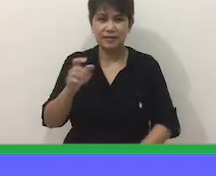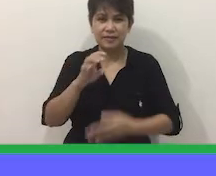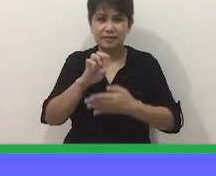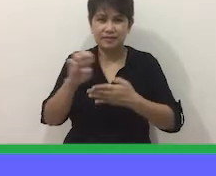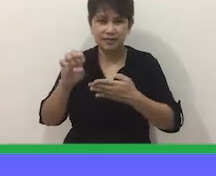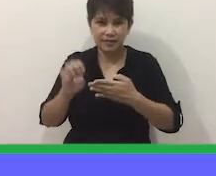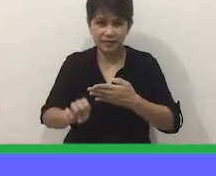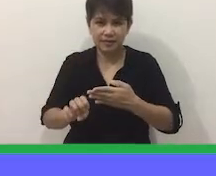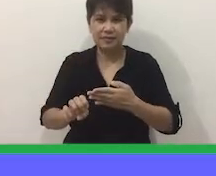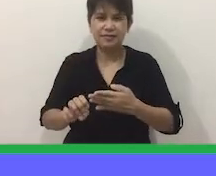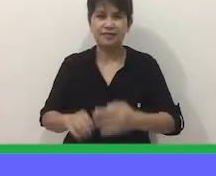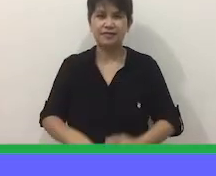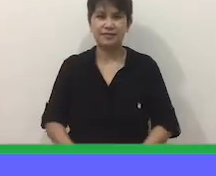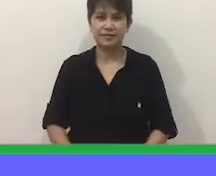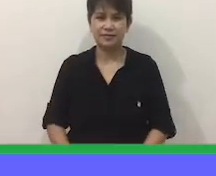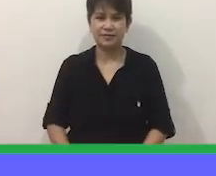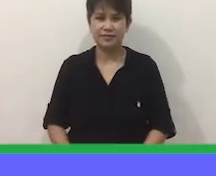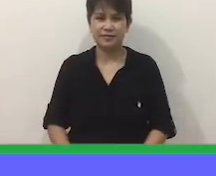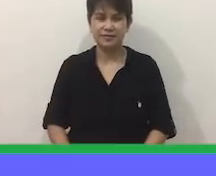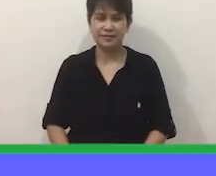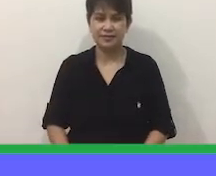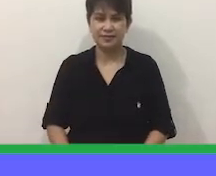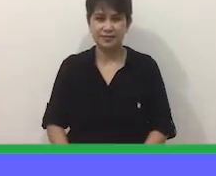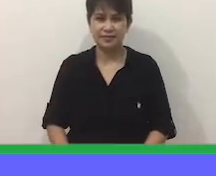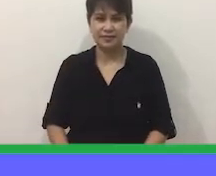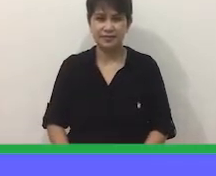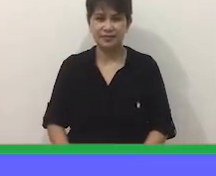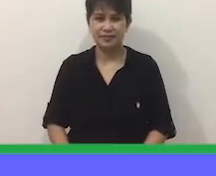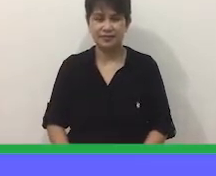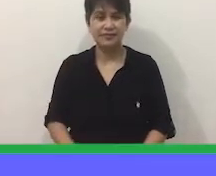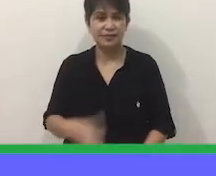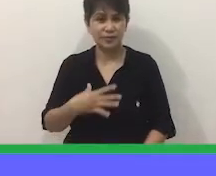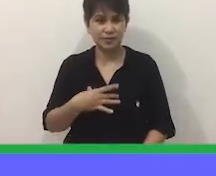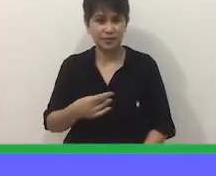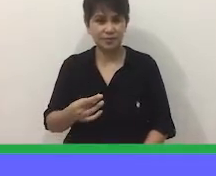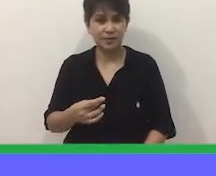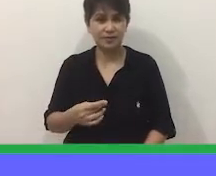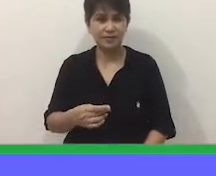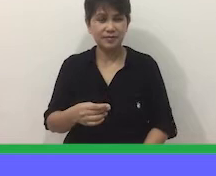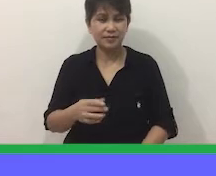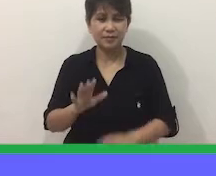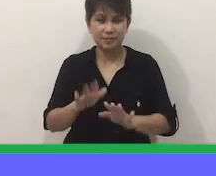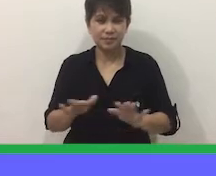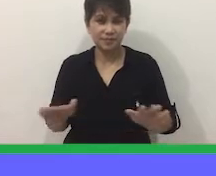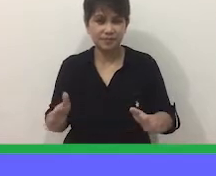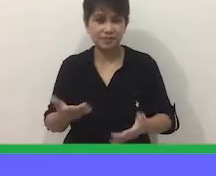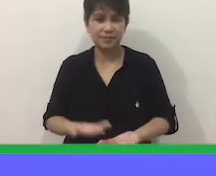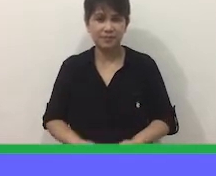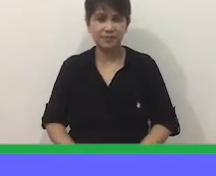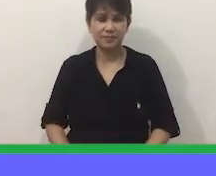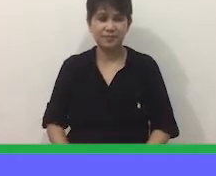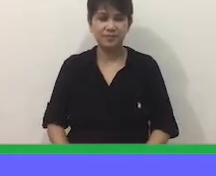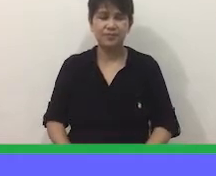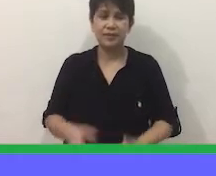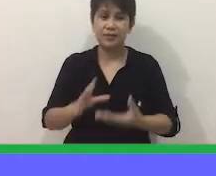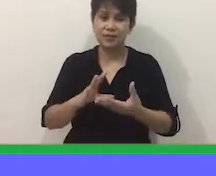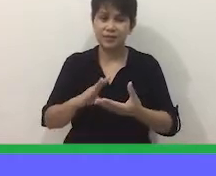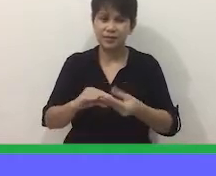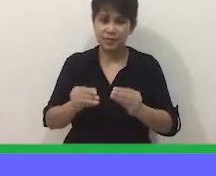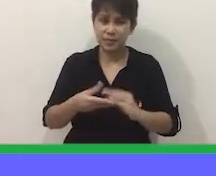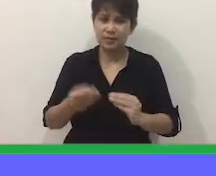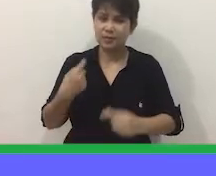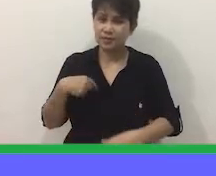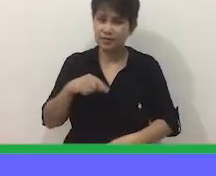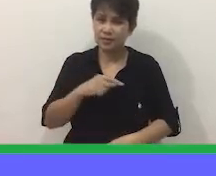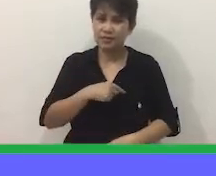Ang Ating Kwento Gustuhan Nyo Ba Mga Bata So Ang